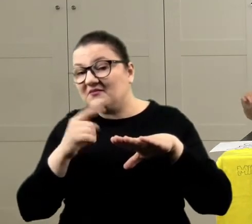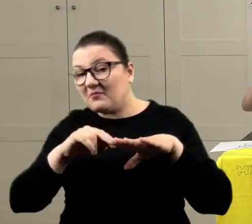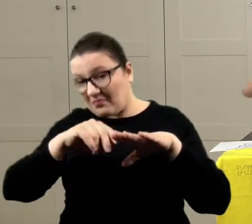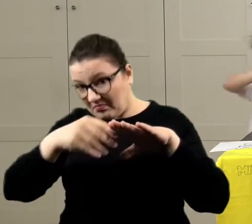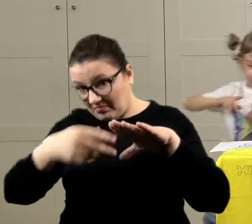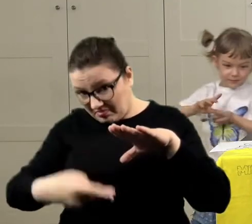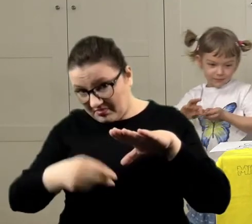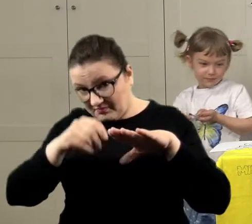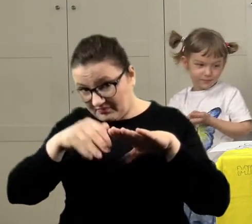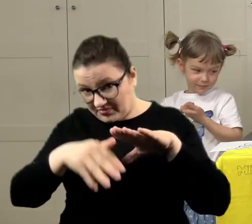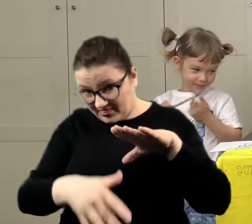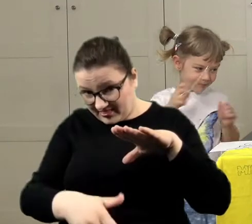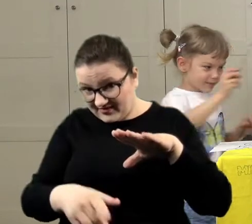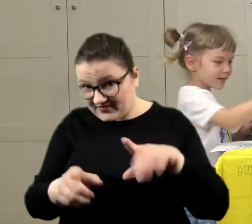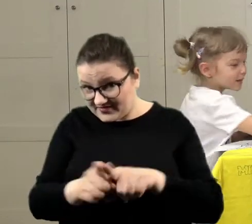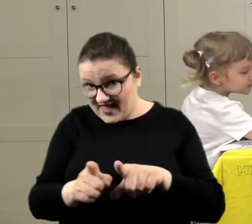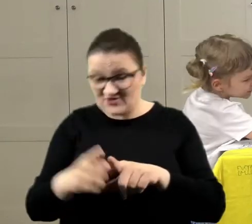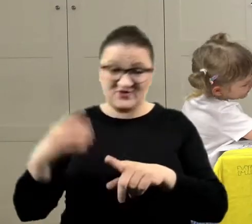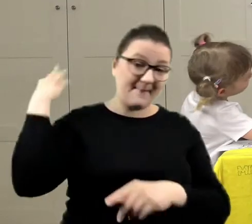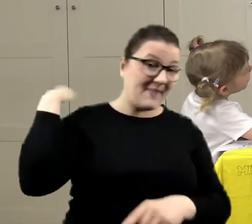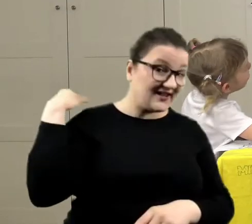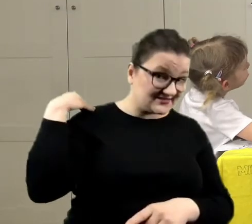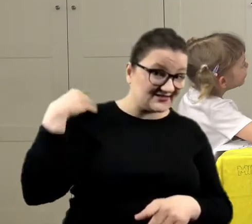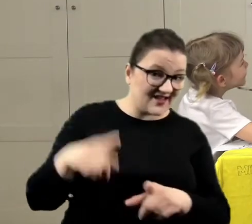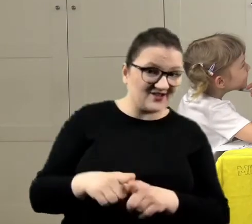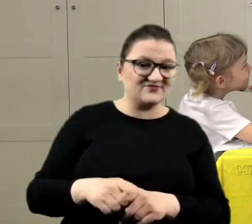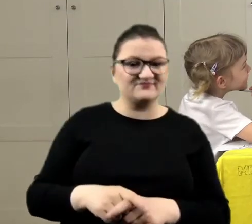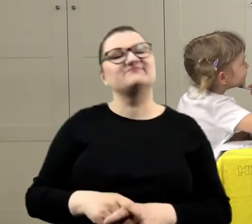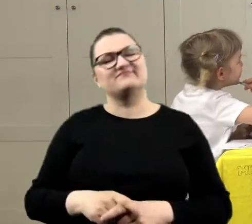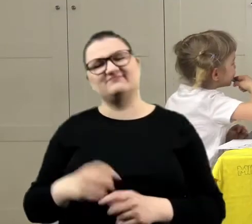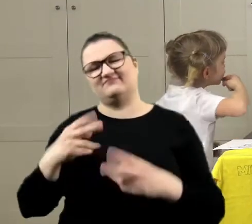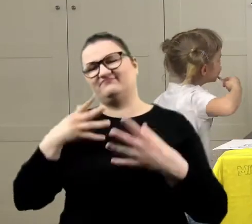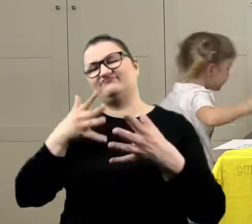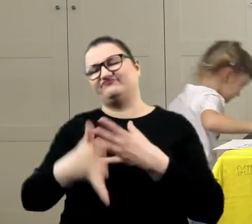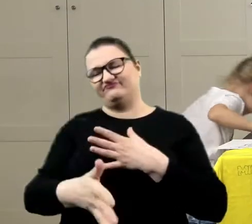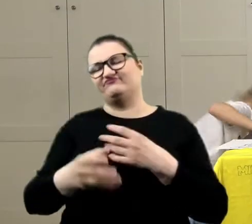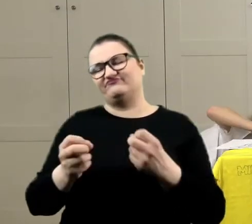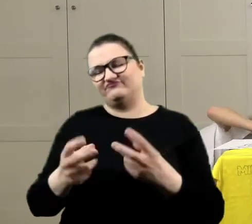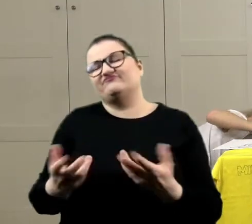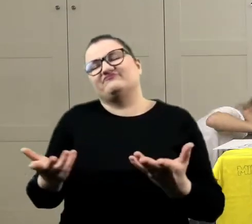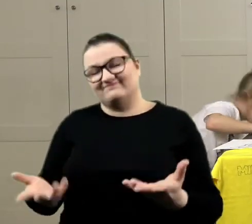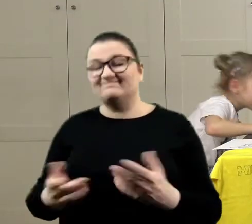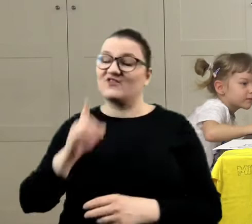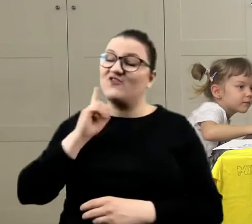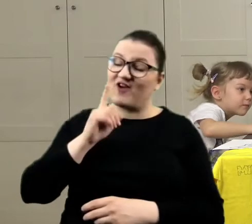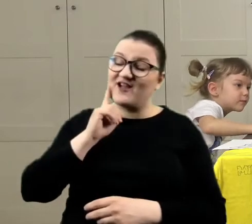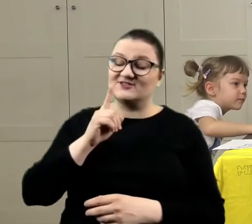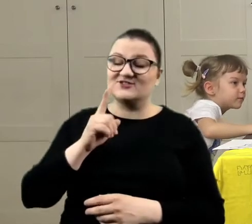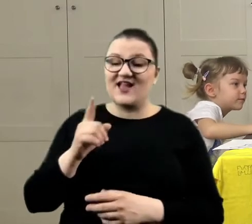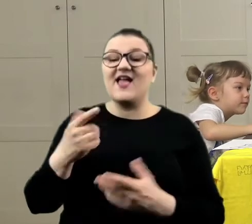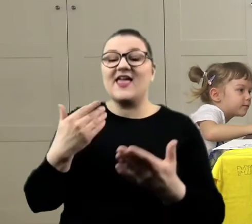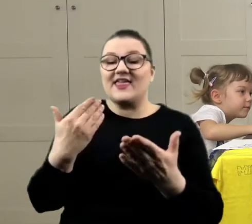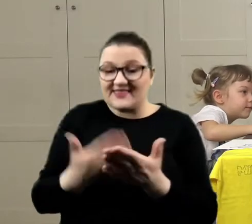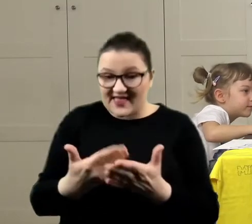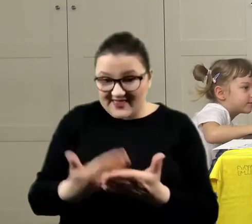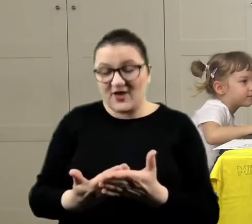stronę, na plecy też przeszła? Przebiła. Przebiłaby. No właśnie i dlatego